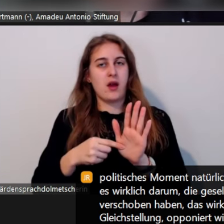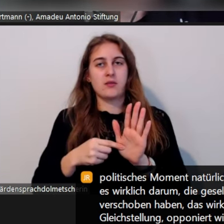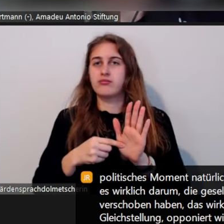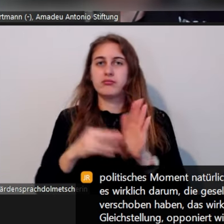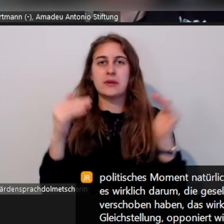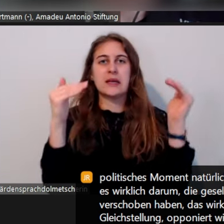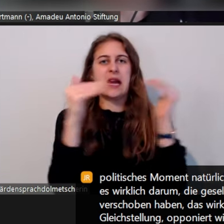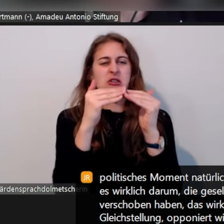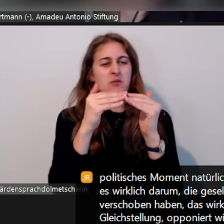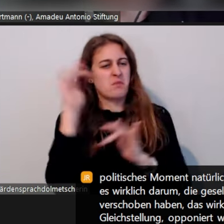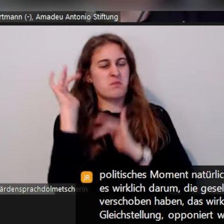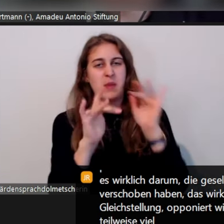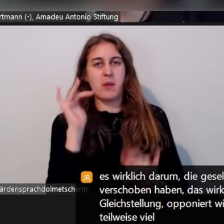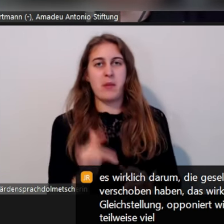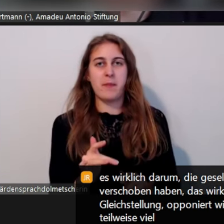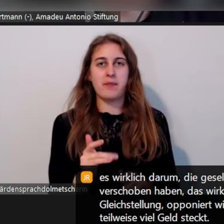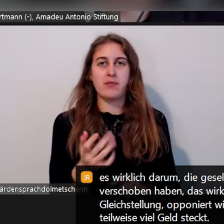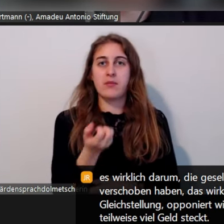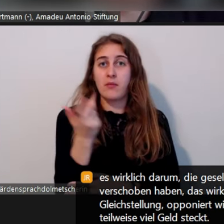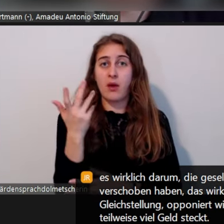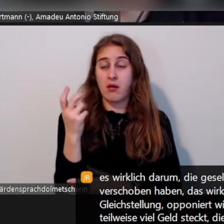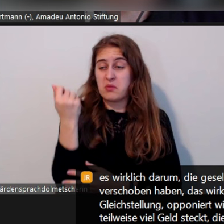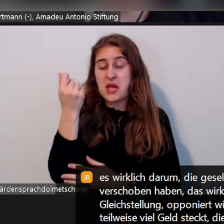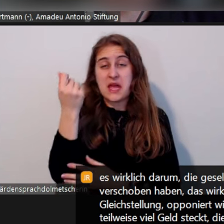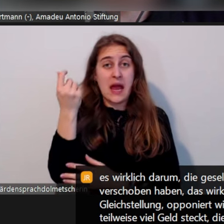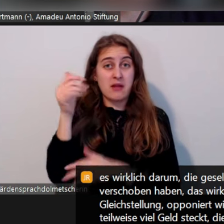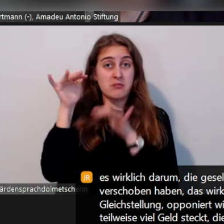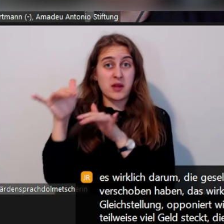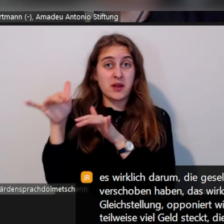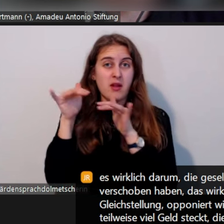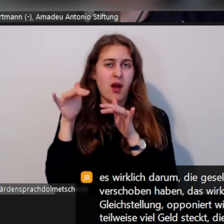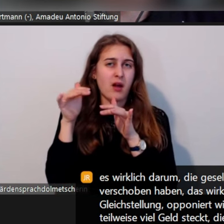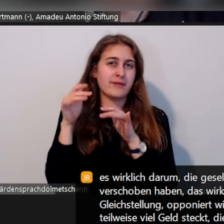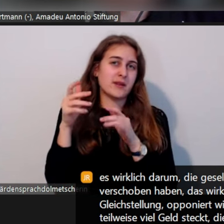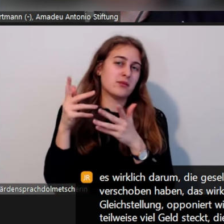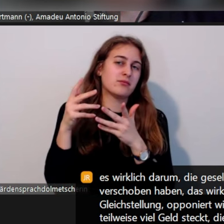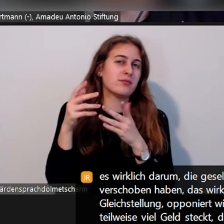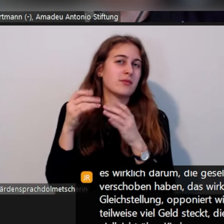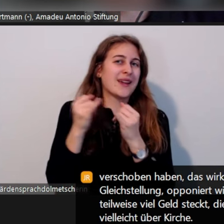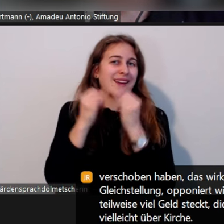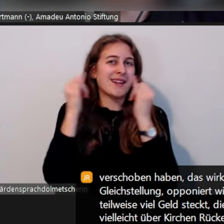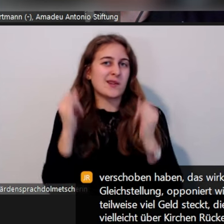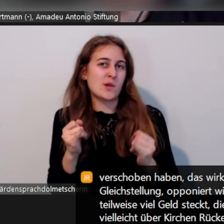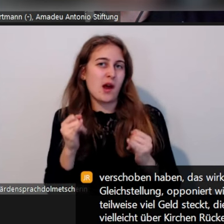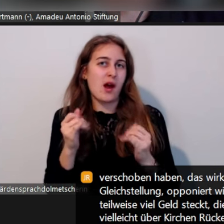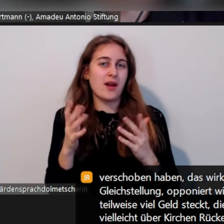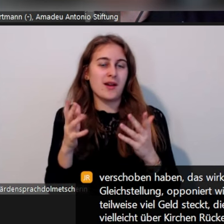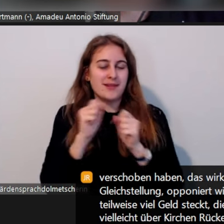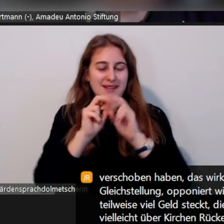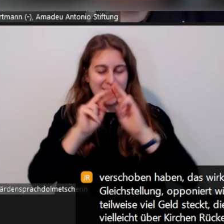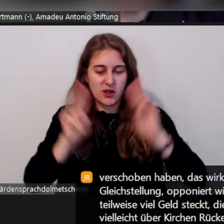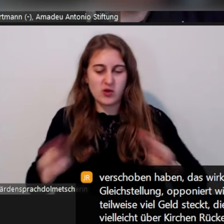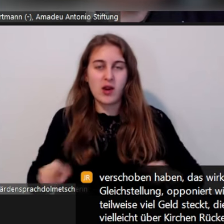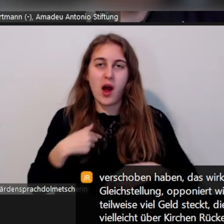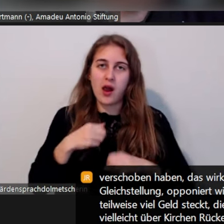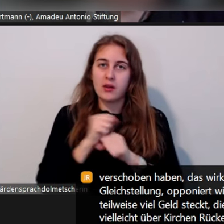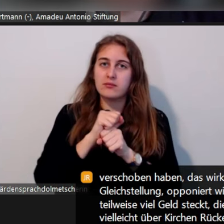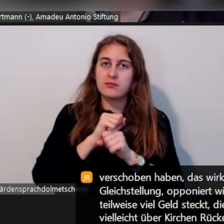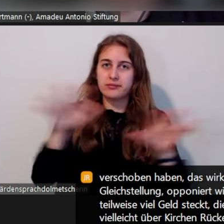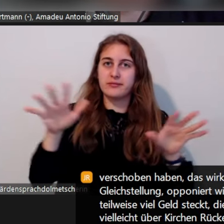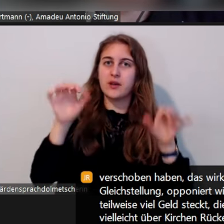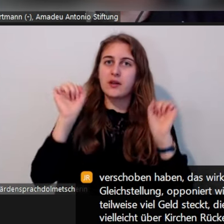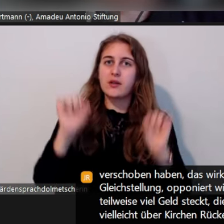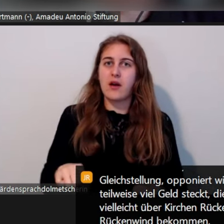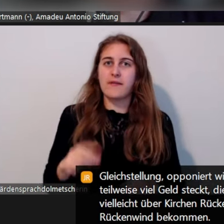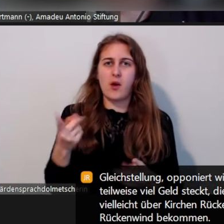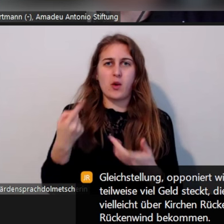in denen ja auch teilweise viel Geld steckt, die international gut vernetzt sind, die vielleicht über Kirchen Rückenwind bekommen, die in der Wissenschaft Rückenwind bekommen,